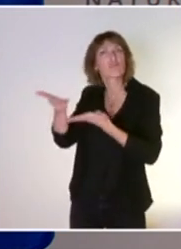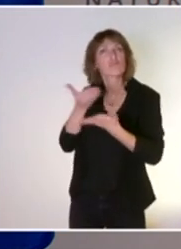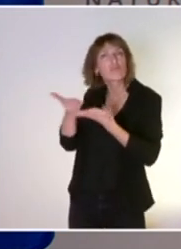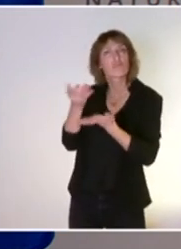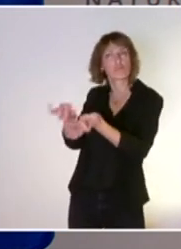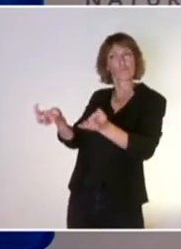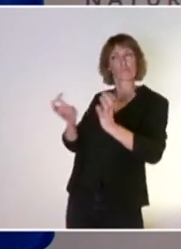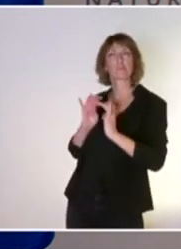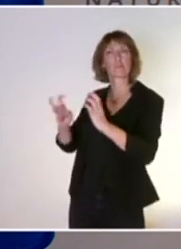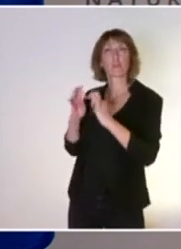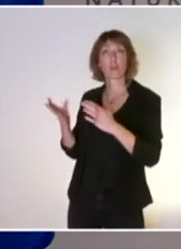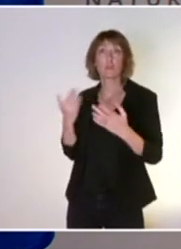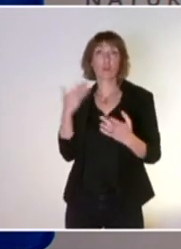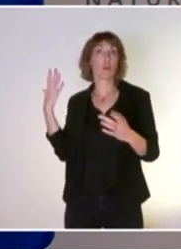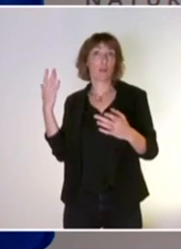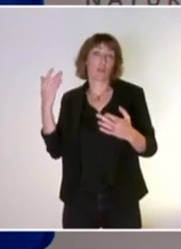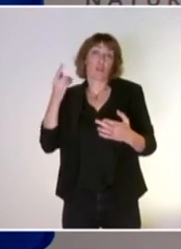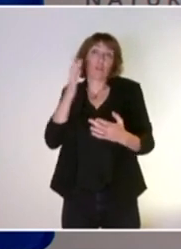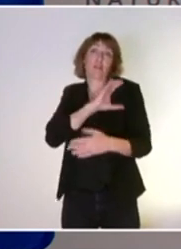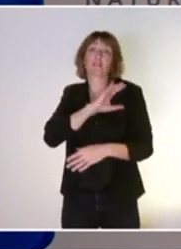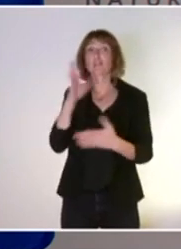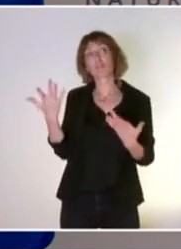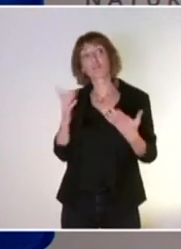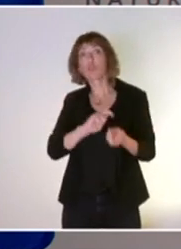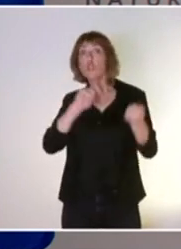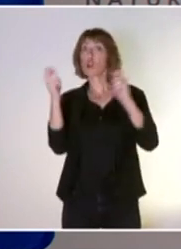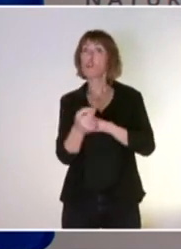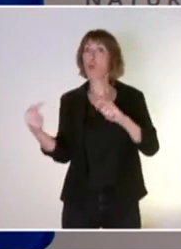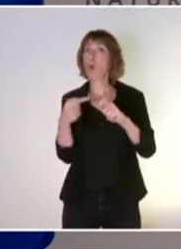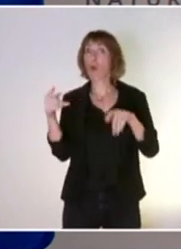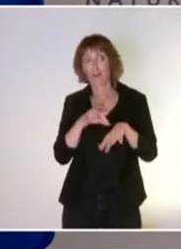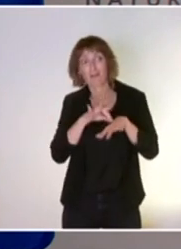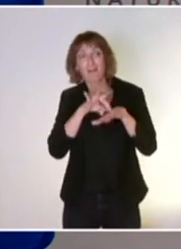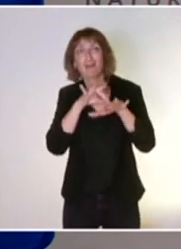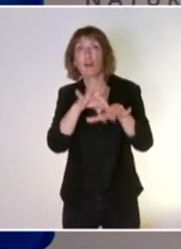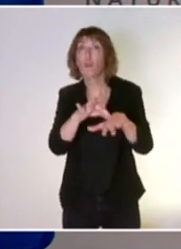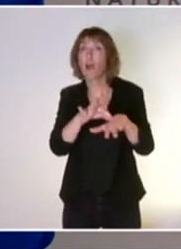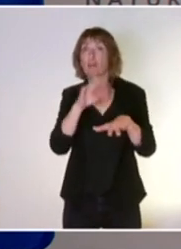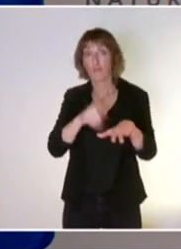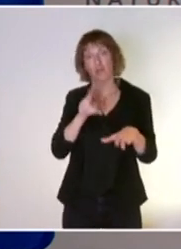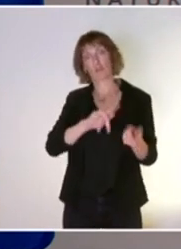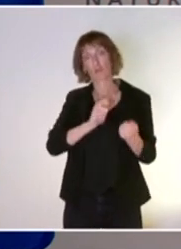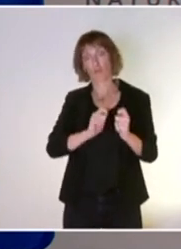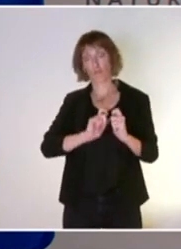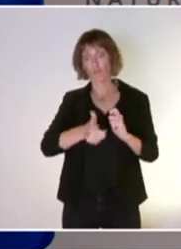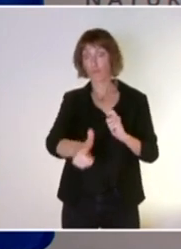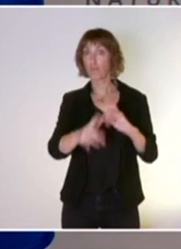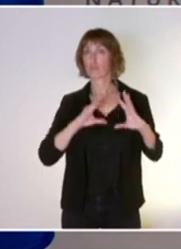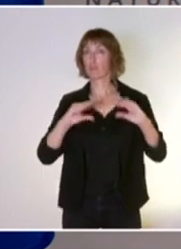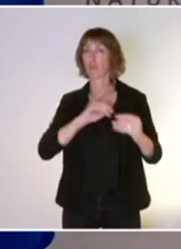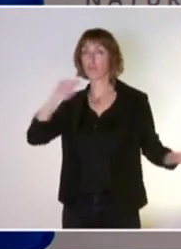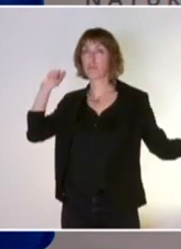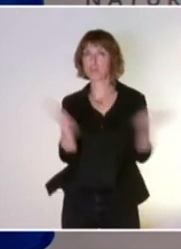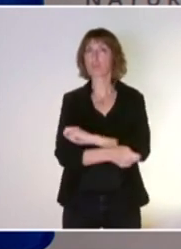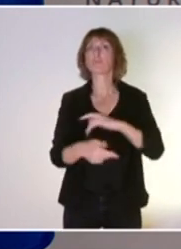plus largement et fortement le changement, des changements qui sont parfois extrêmement transformateurs. effectivement, dans le bilan et les différents